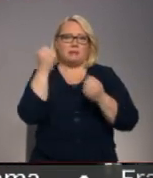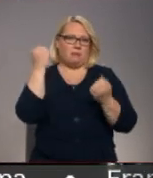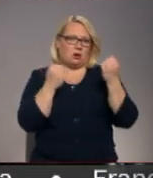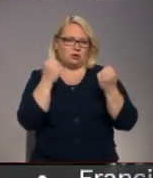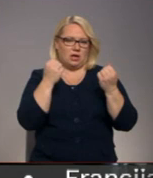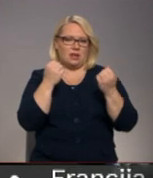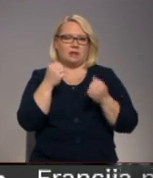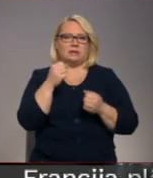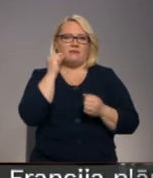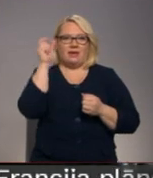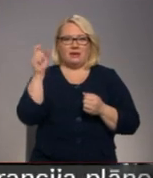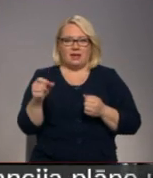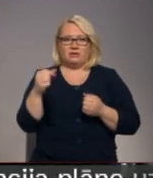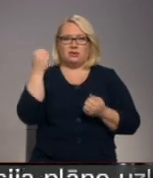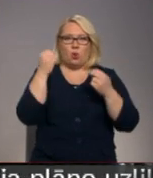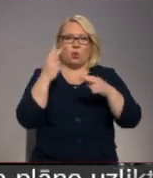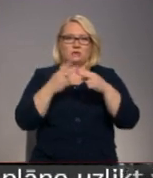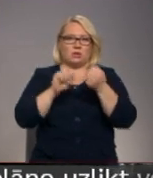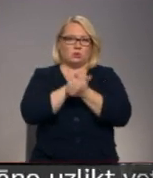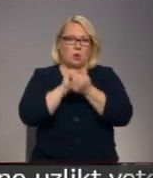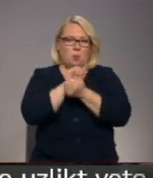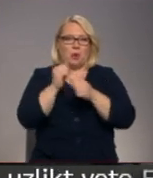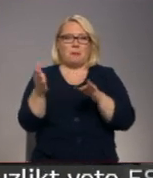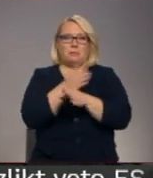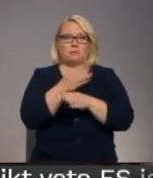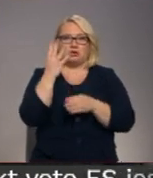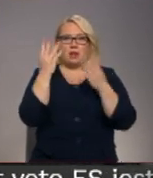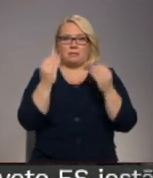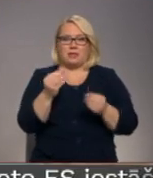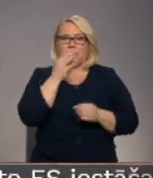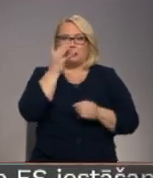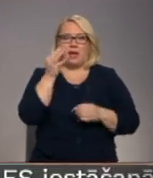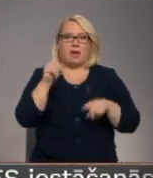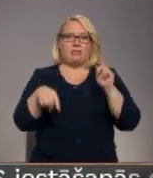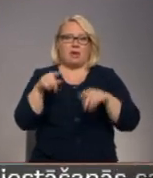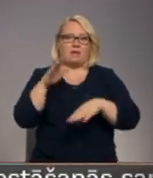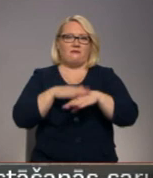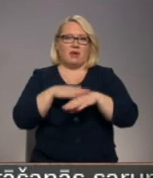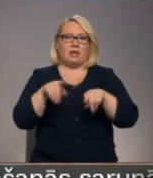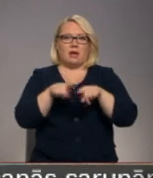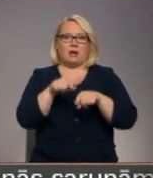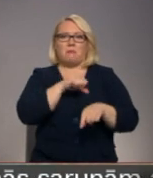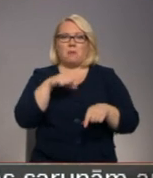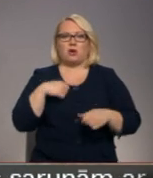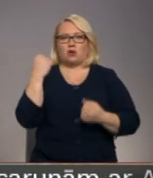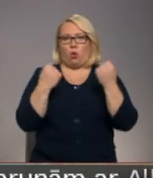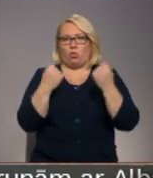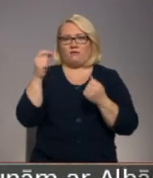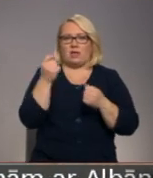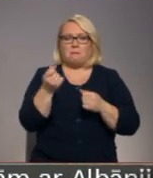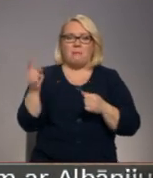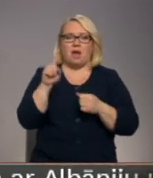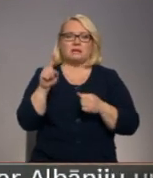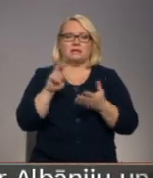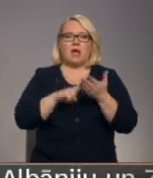Īvars, kurš savu autostiklus sabojās pirms četrām dienām atzīst, ka nereti vainojami arī paši autovadītāji, kur pārsniec